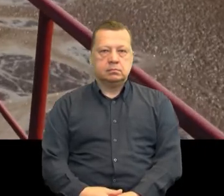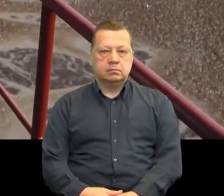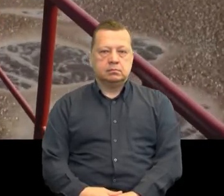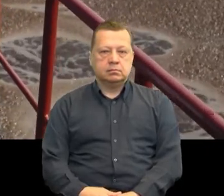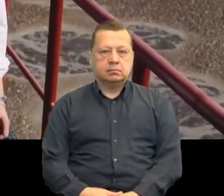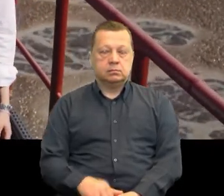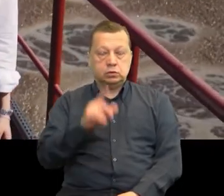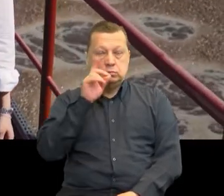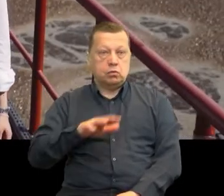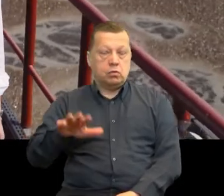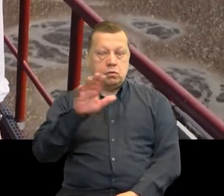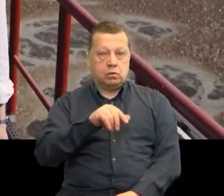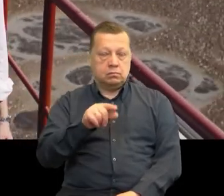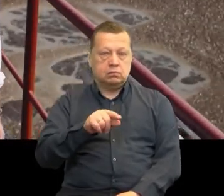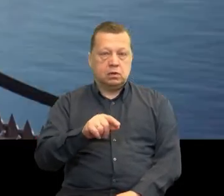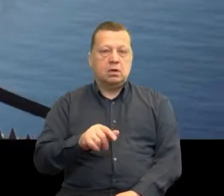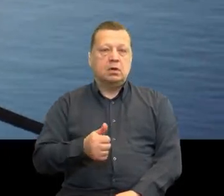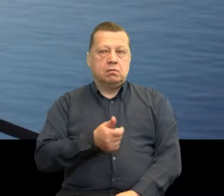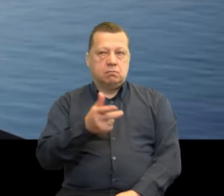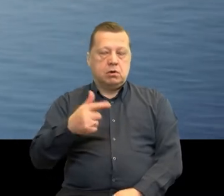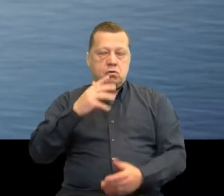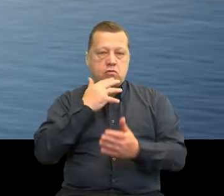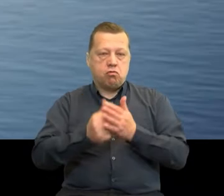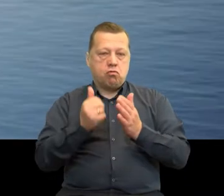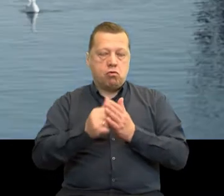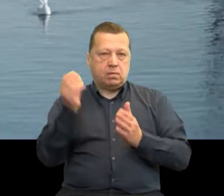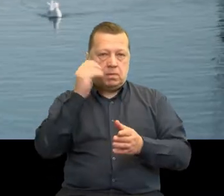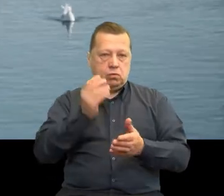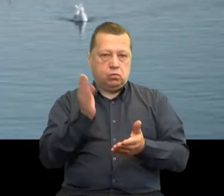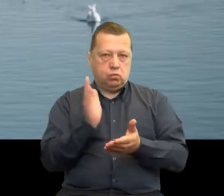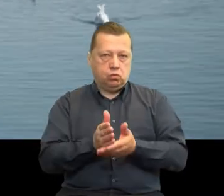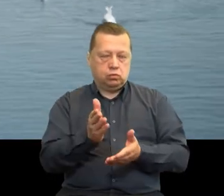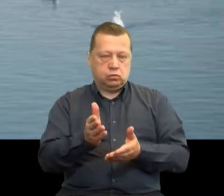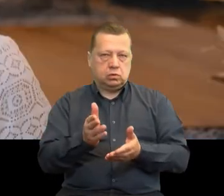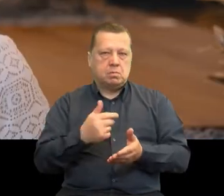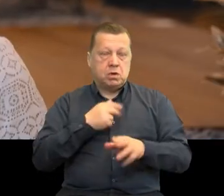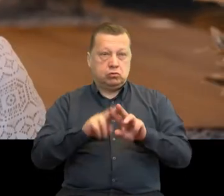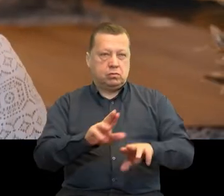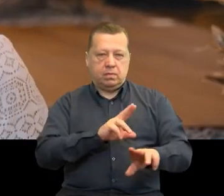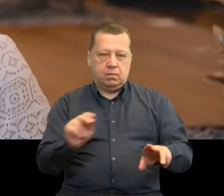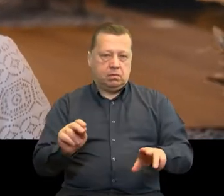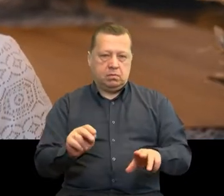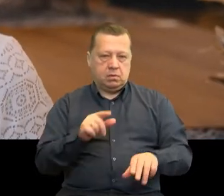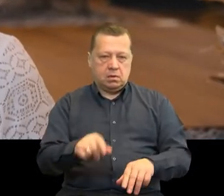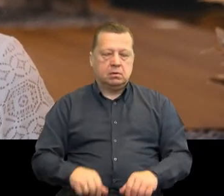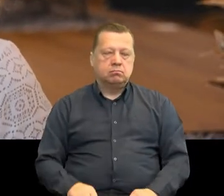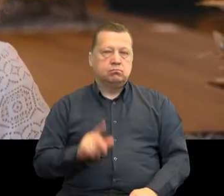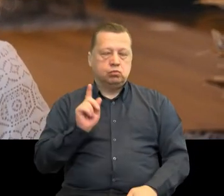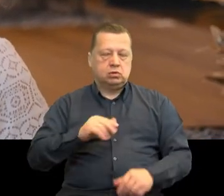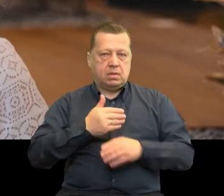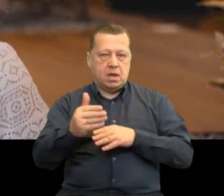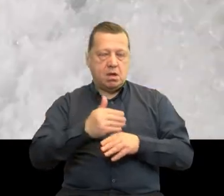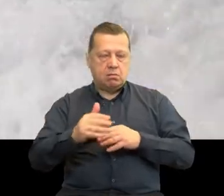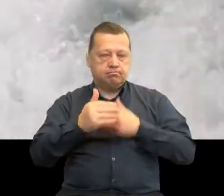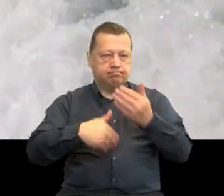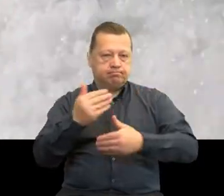Społeczeństwa nauczyły się korzystać z farmaceutyków i nie zmienimy tego. To efekt postępu. Naszym zadaniem jest eliminacja tych pozostałości, aby